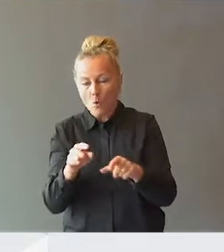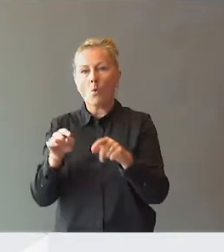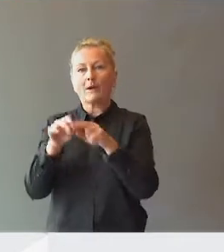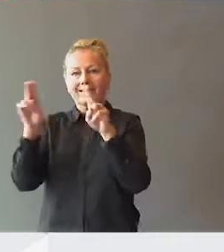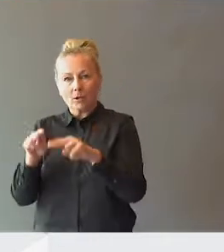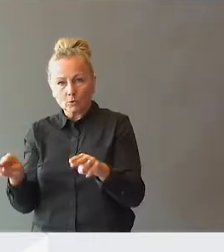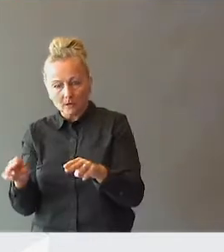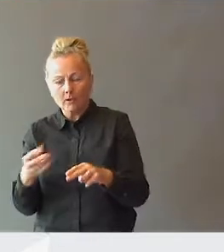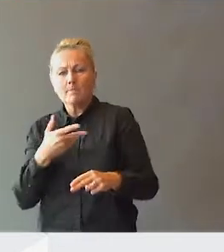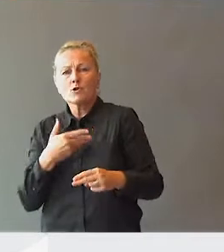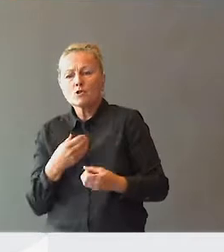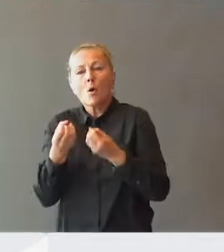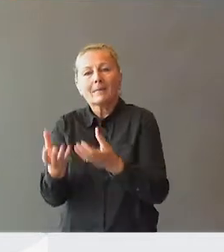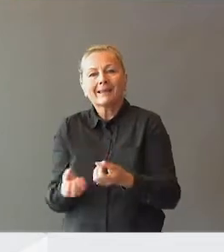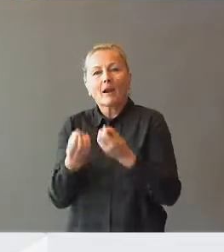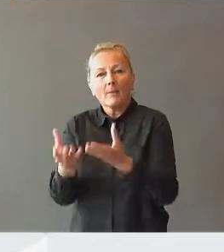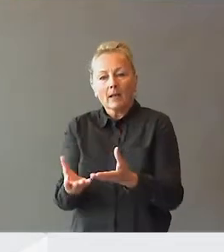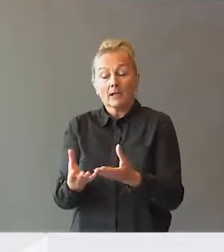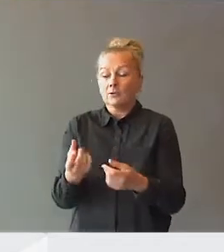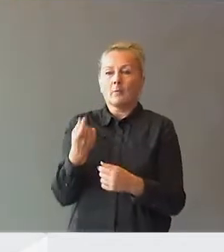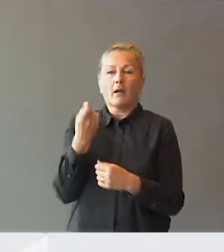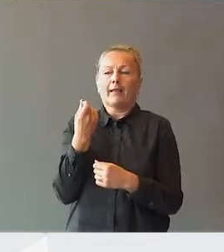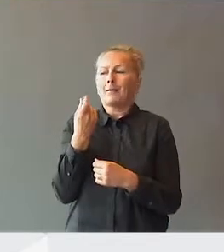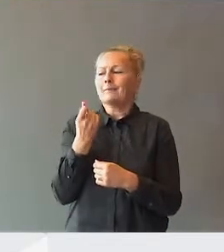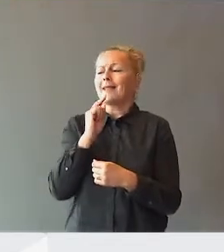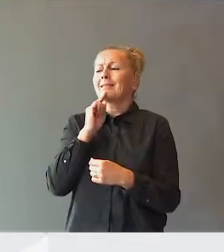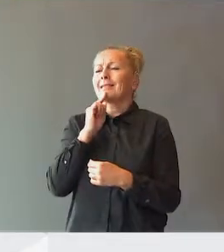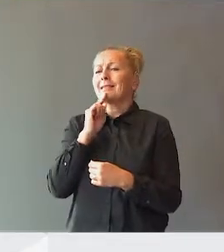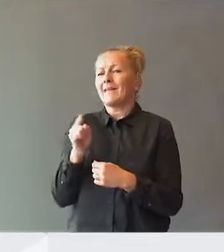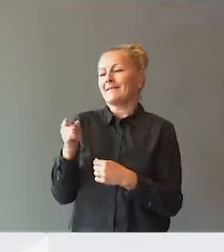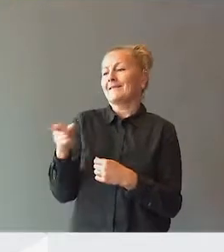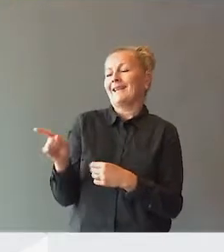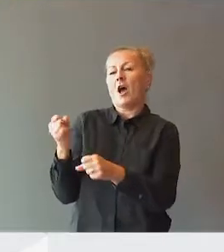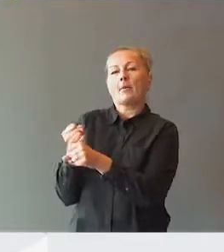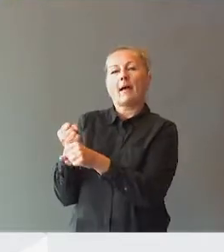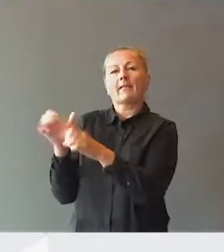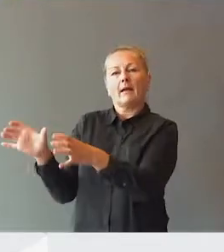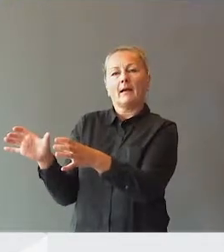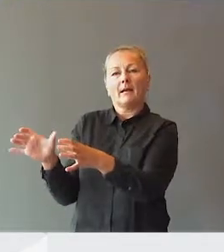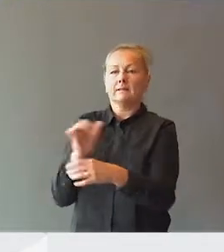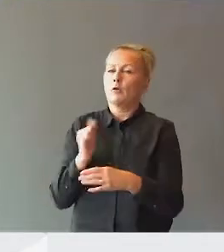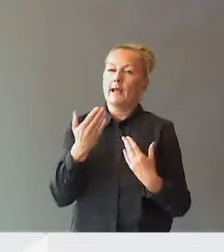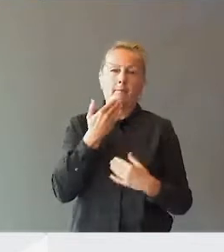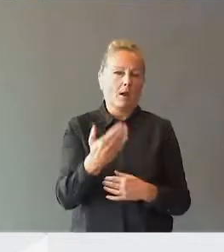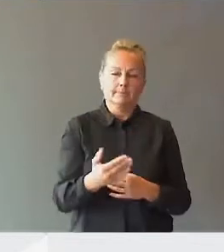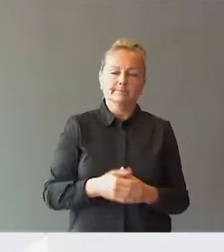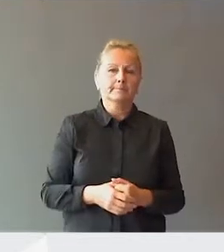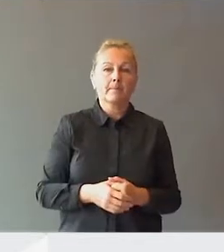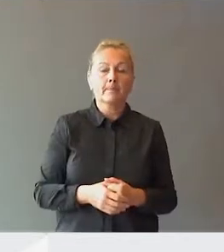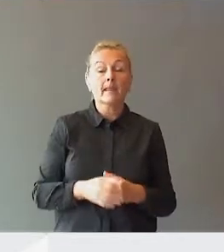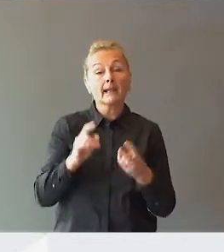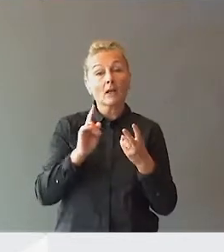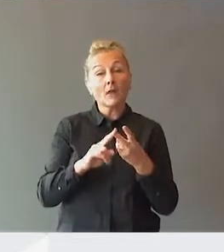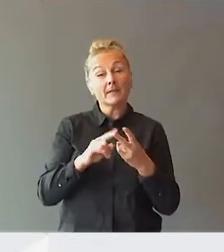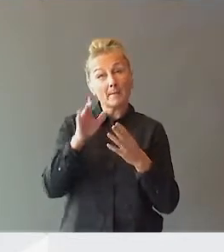som faktisk har mye å bidra med, som knapt er nevnt i dette arbeidet. Det er selvfølgelig ikke bra. Det